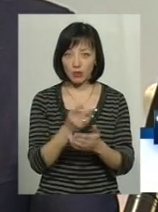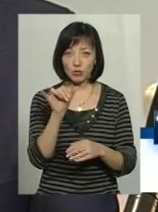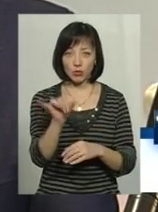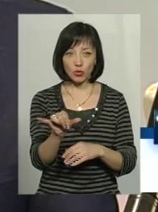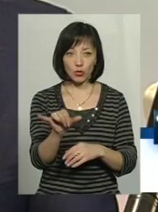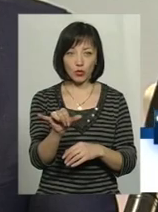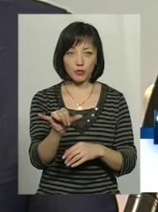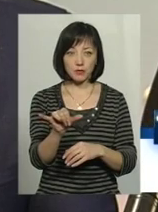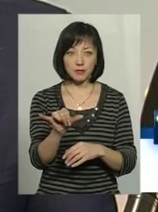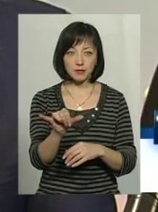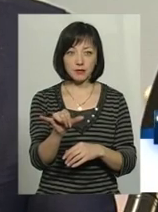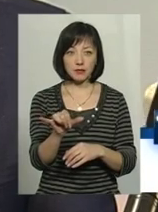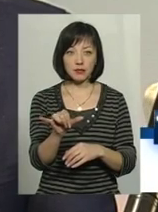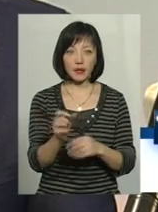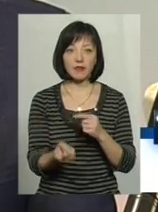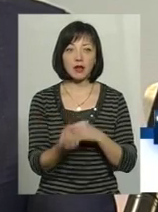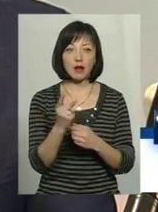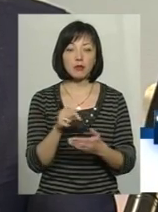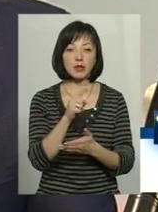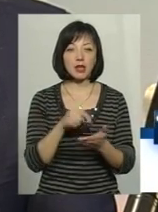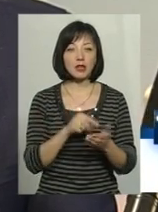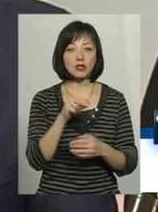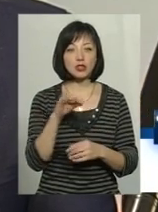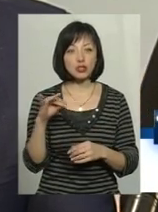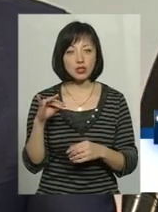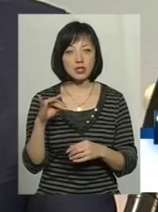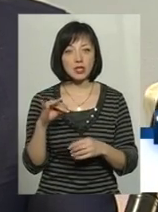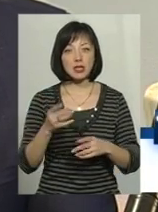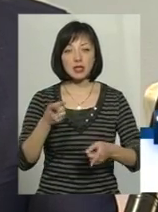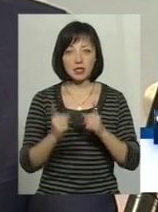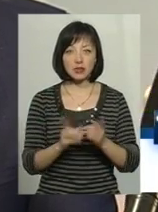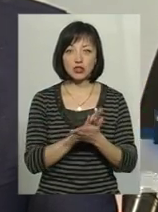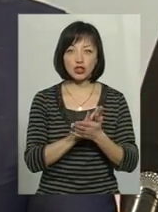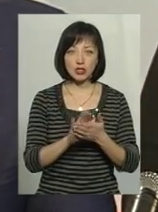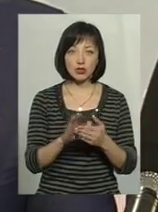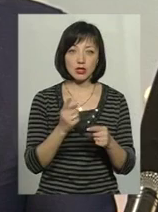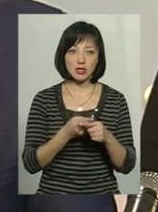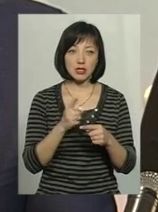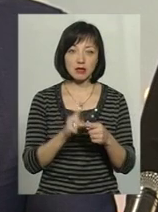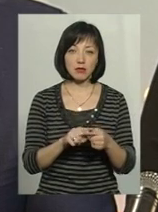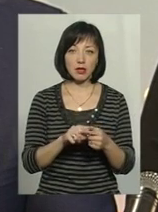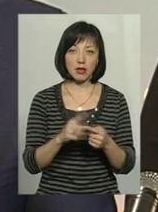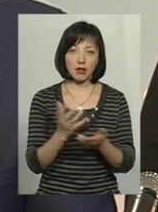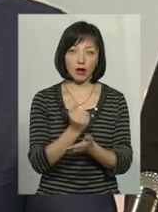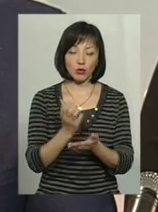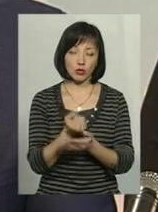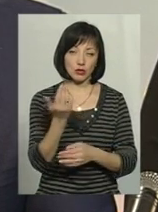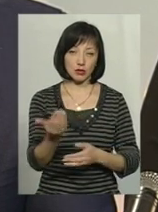ньому, теж виникають питання, чи дійсно там все чувство з цими надходженнями його.